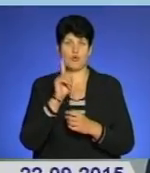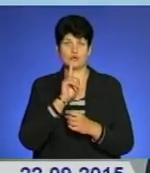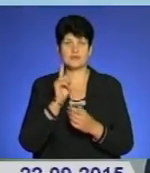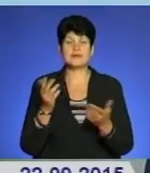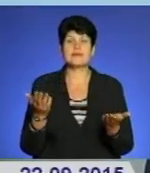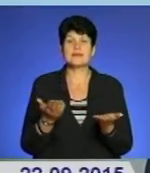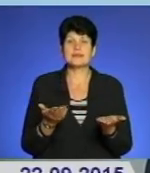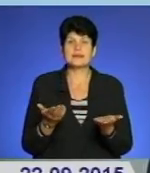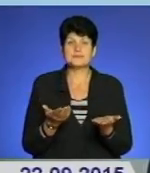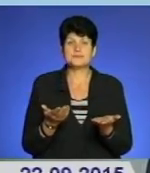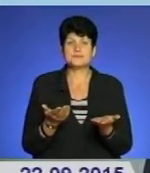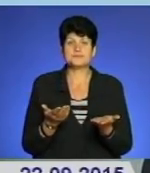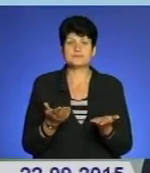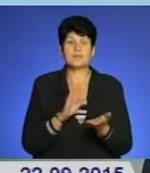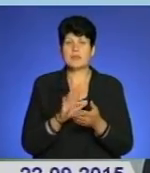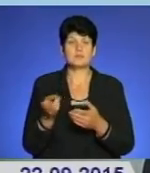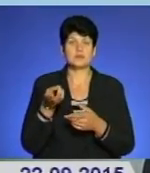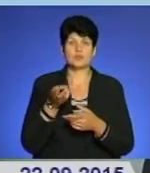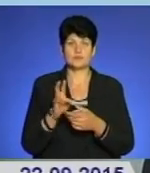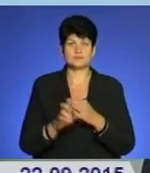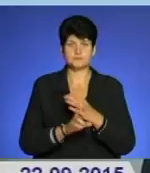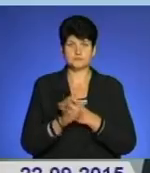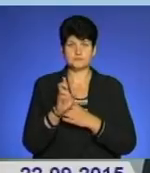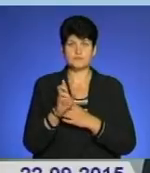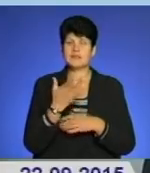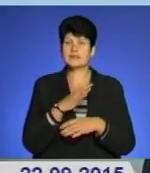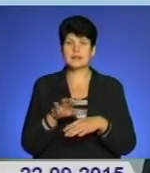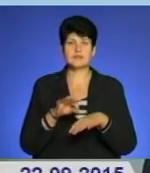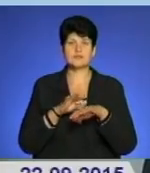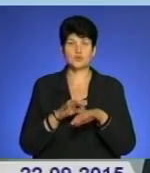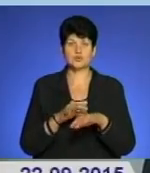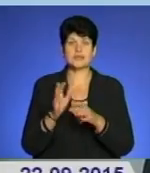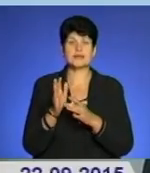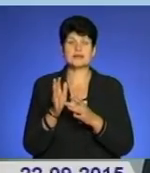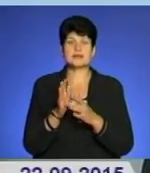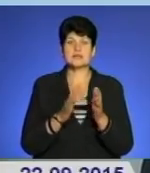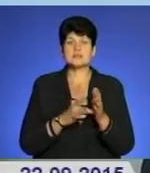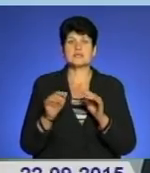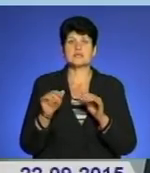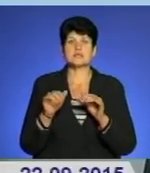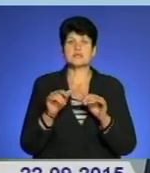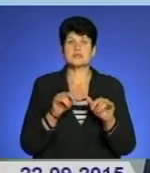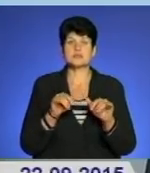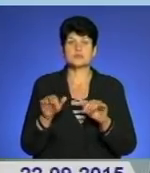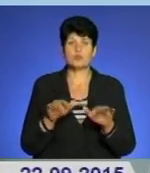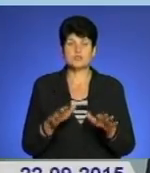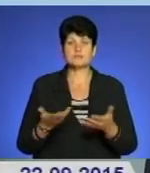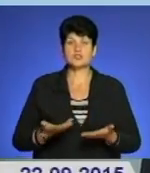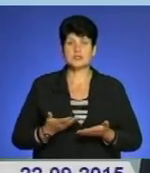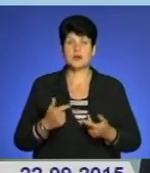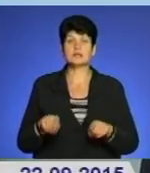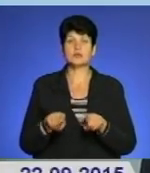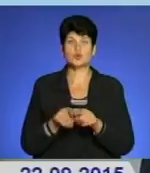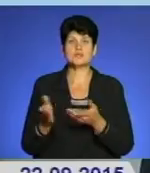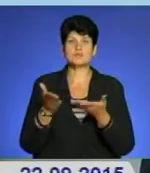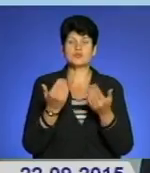які не ходять до храму, ті, які не ведуть християнський спосіб життя. А також запросити їх,